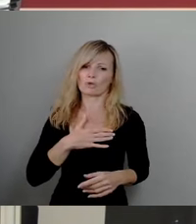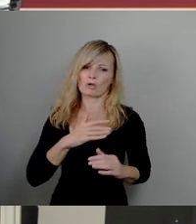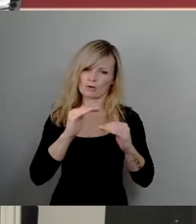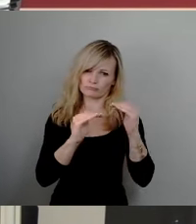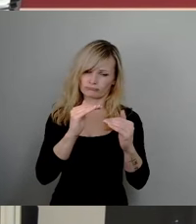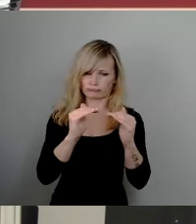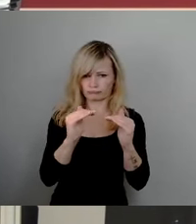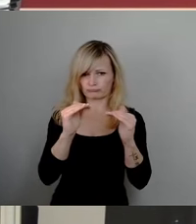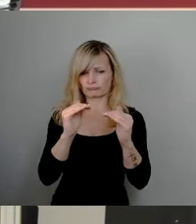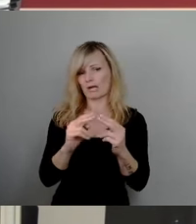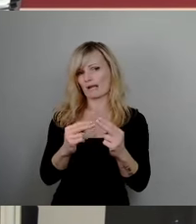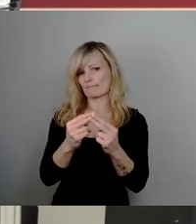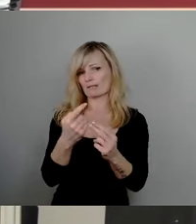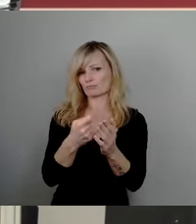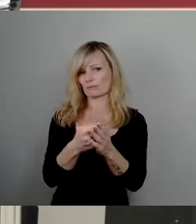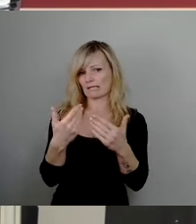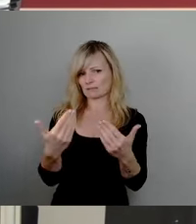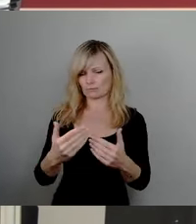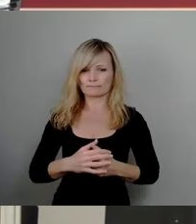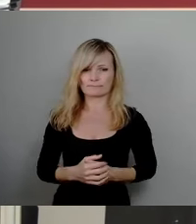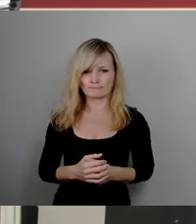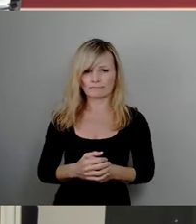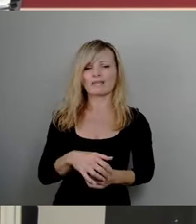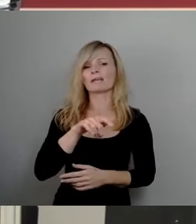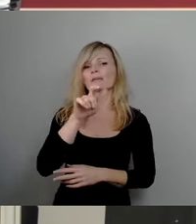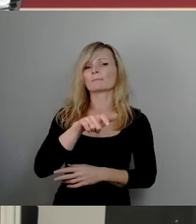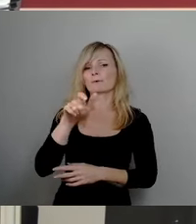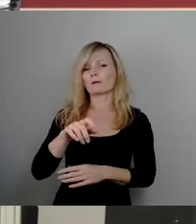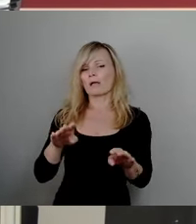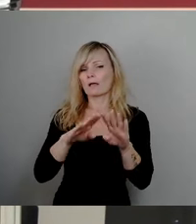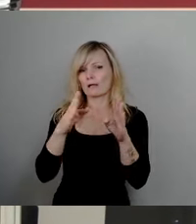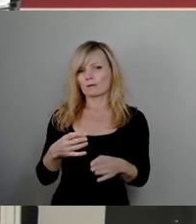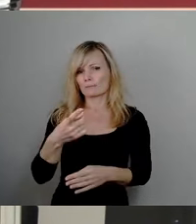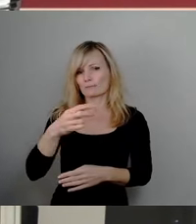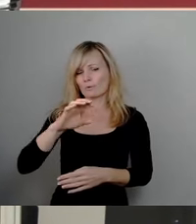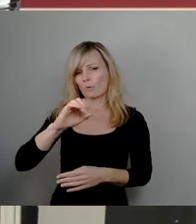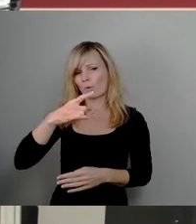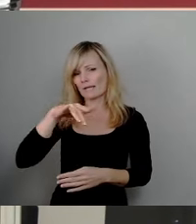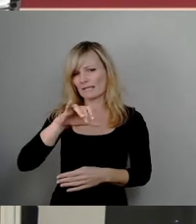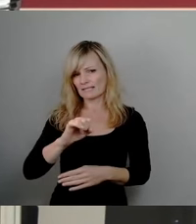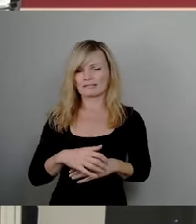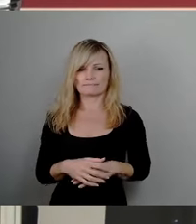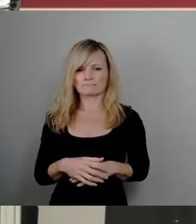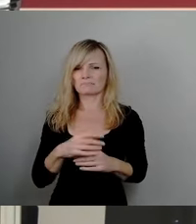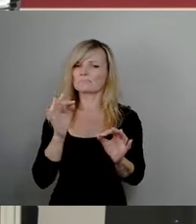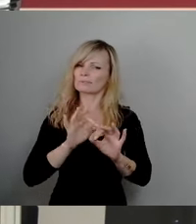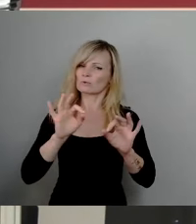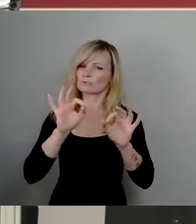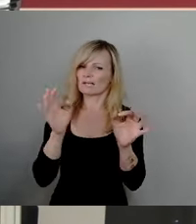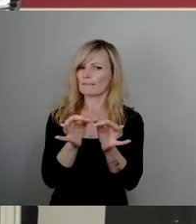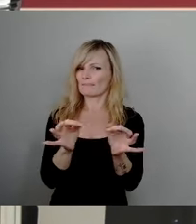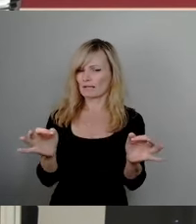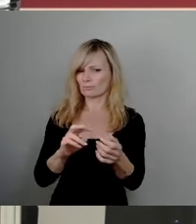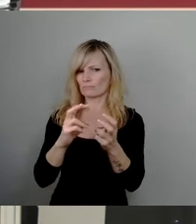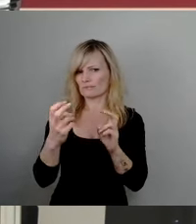Ich würde aber gerne noch ein paar Worte zum Bürgerhaus Prolis verlieren. Das Bürgerhaus Prolis stellt in ganz besonderem Maße die Umsetzung des